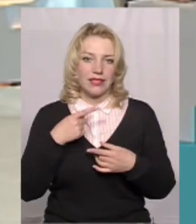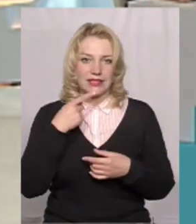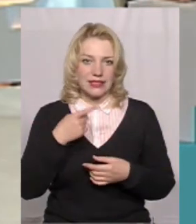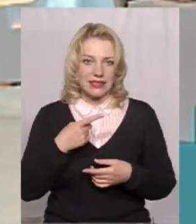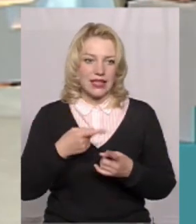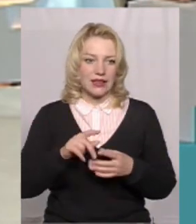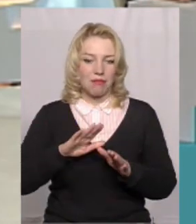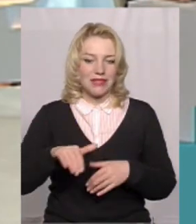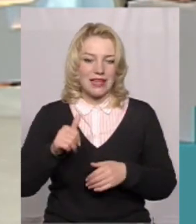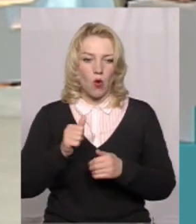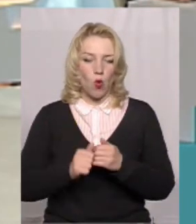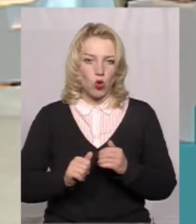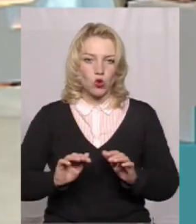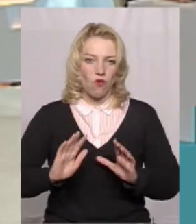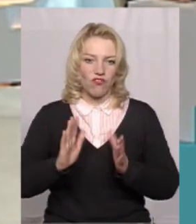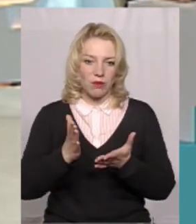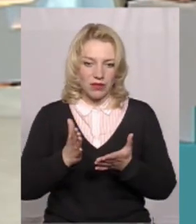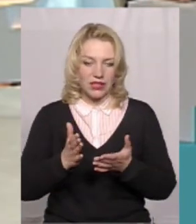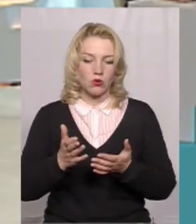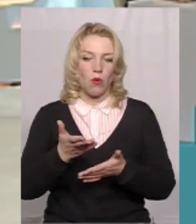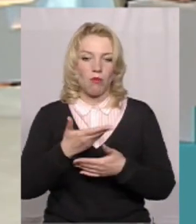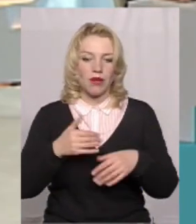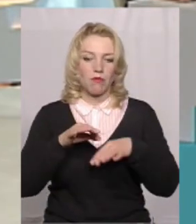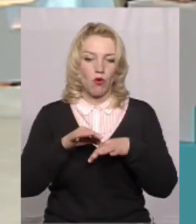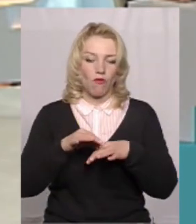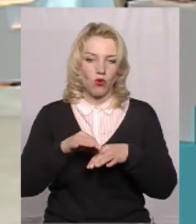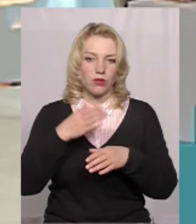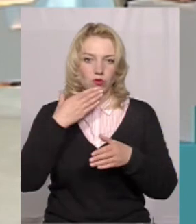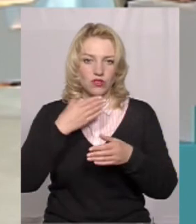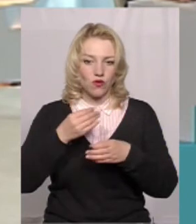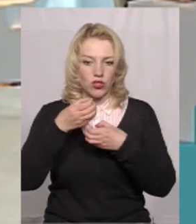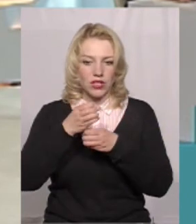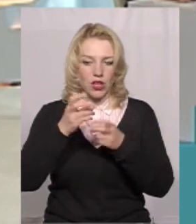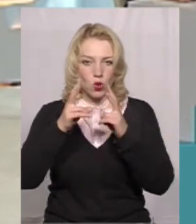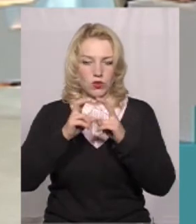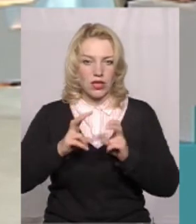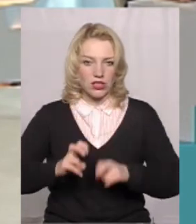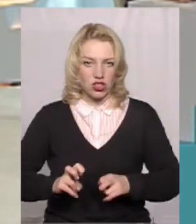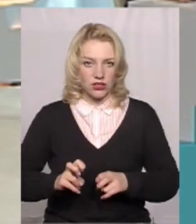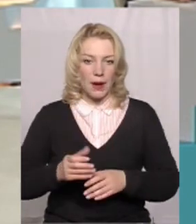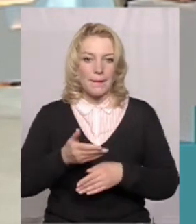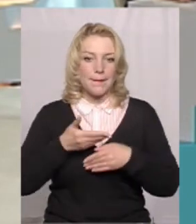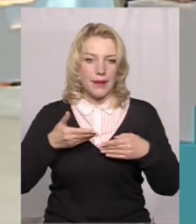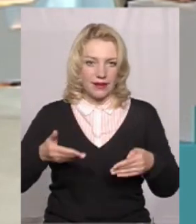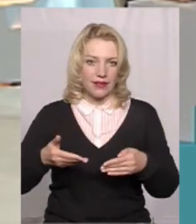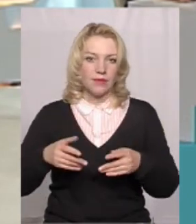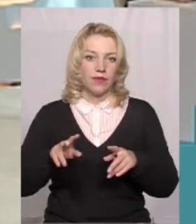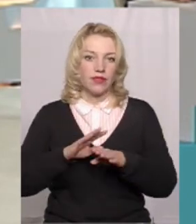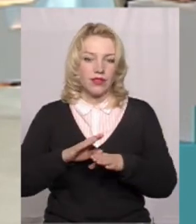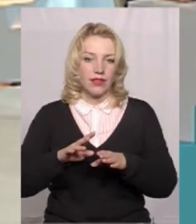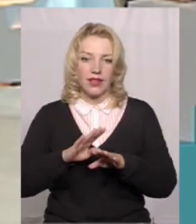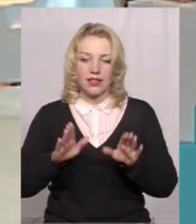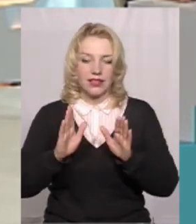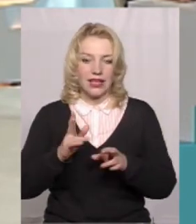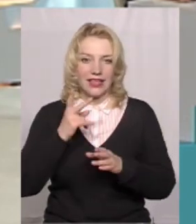Після кожного випадку з геабіліотиці ми проводимо своє епізотичне розслідування. І ми не тільки